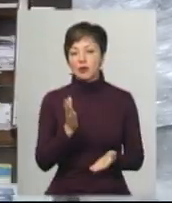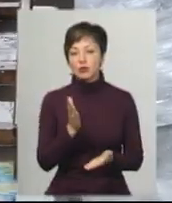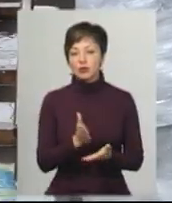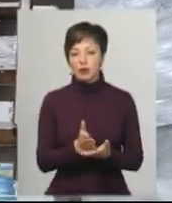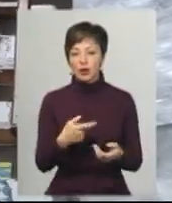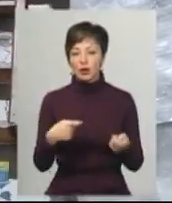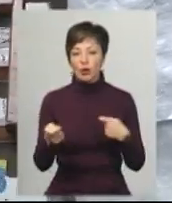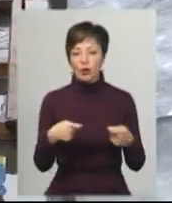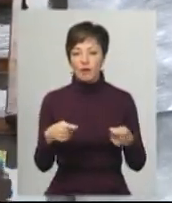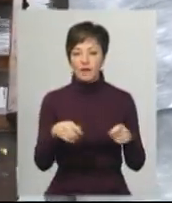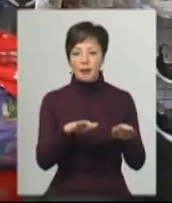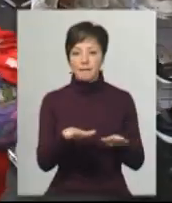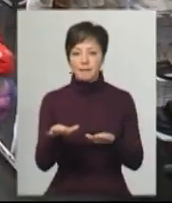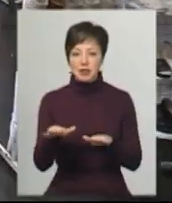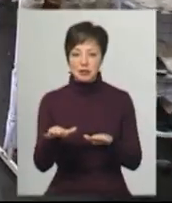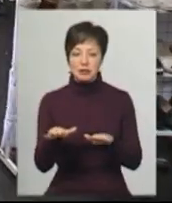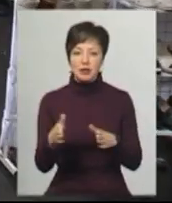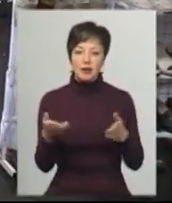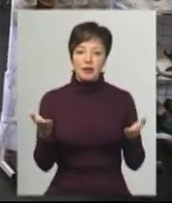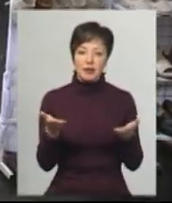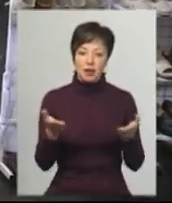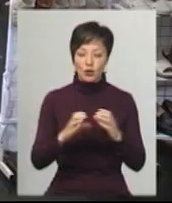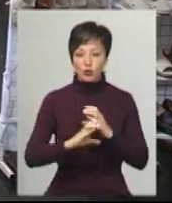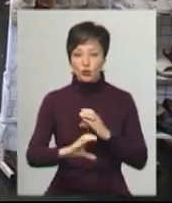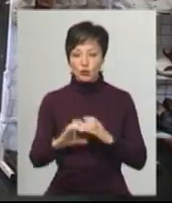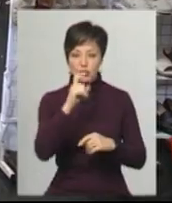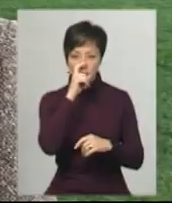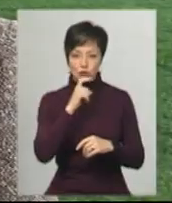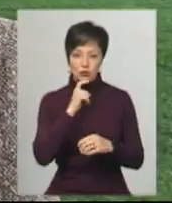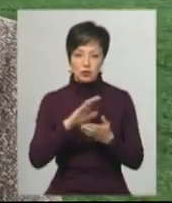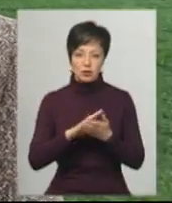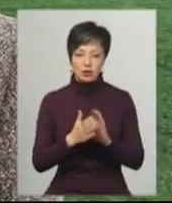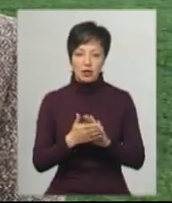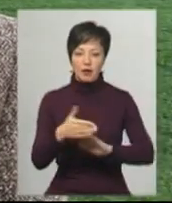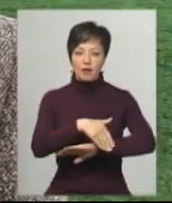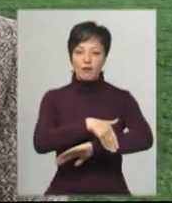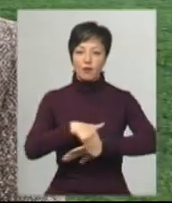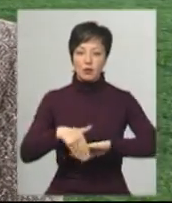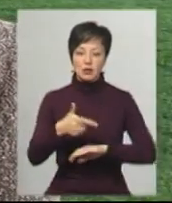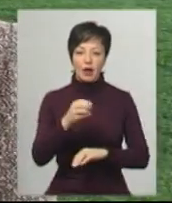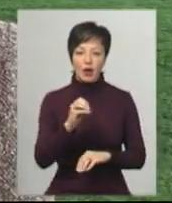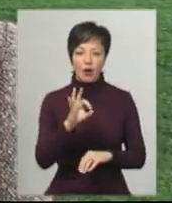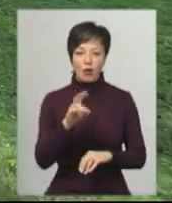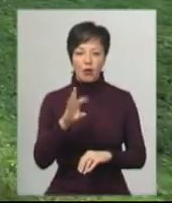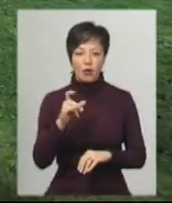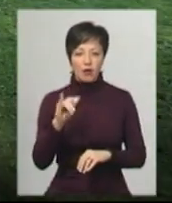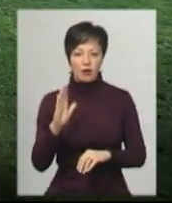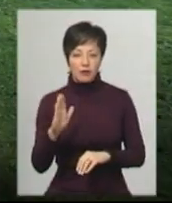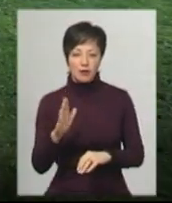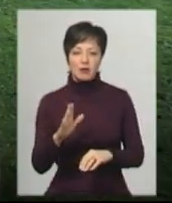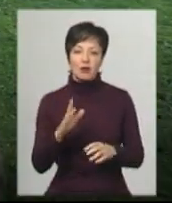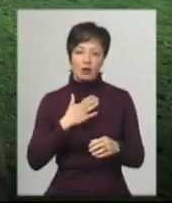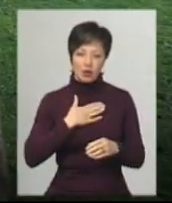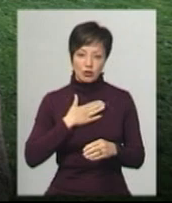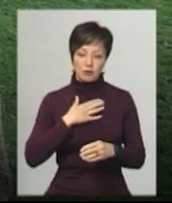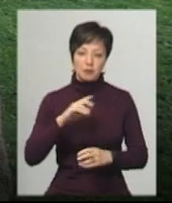торгових місць, під якими десь проходять труби в якомусь незрозумілому стані. Вулиця геологів, яка є на балансі нашого